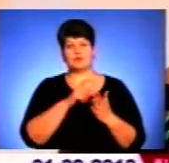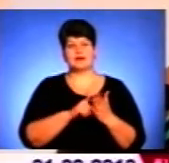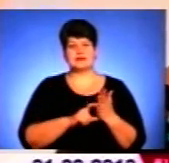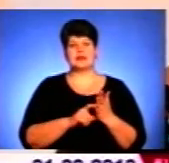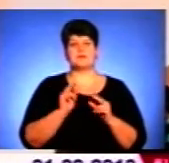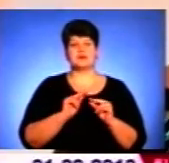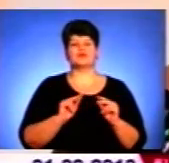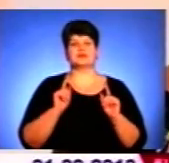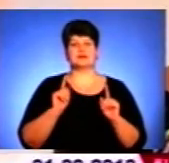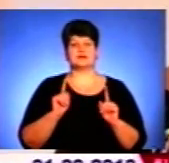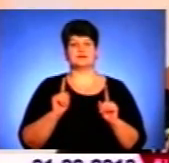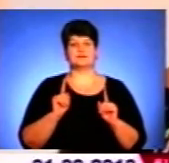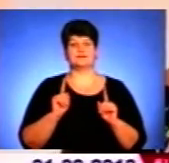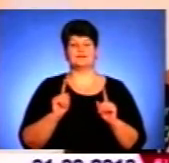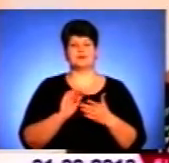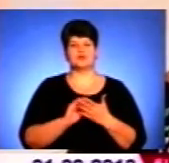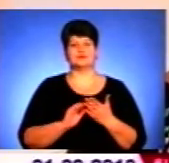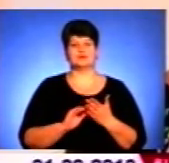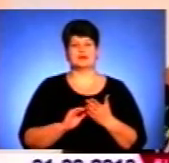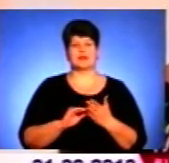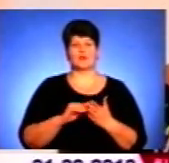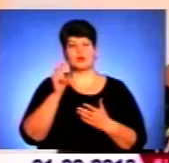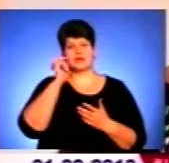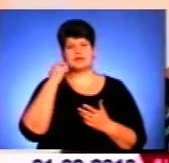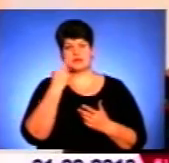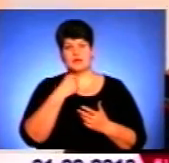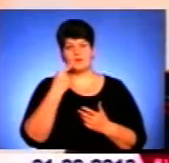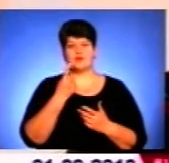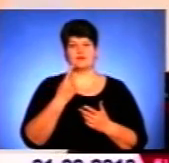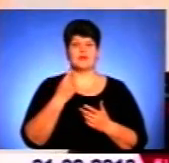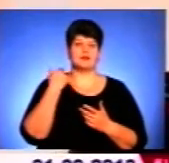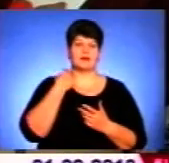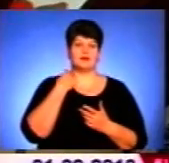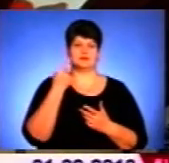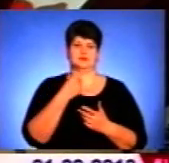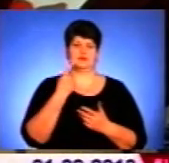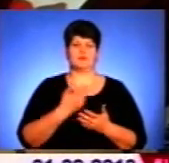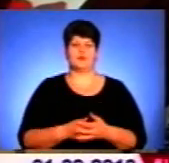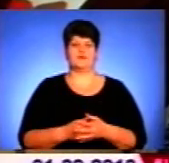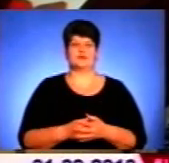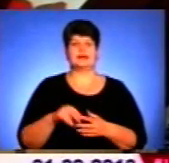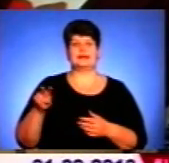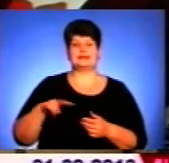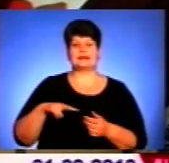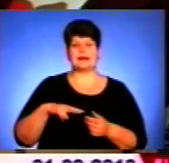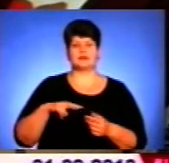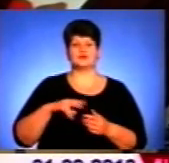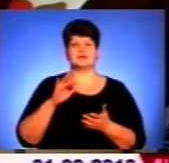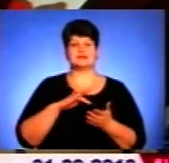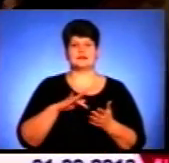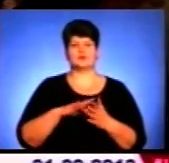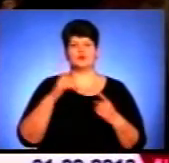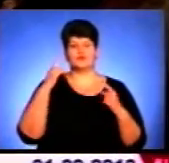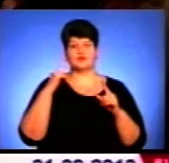лише на українській мові, також мені вдається писати філософські вірші на англійській мові. Директор Центру творчості Тайна Світлана